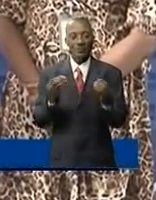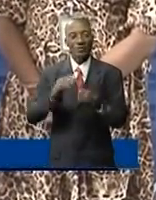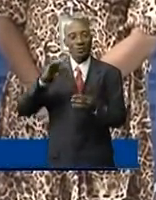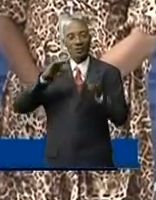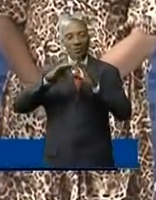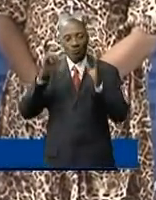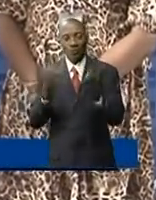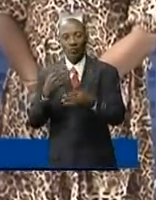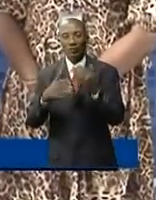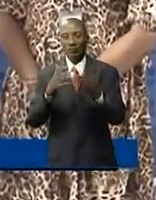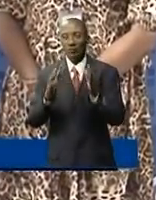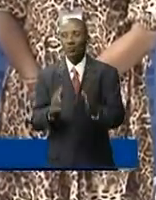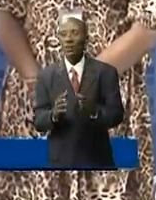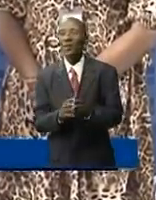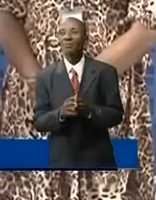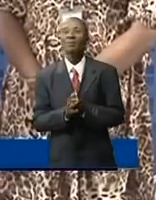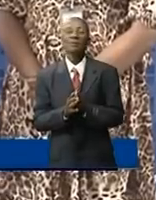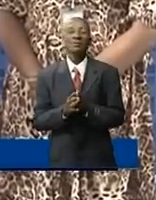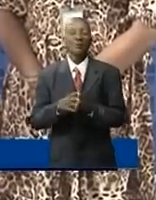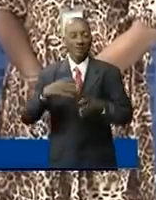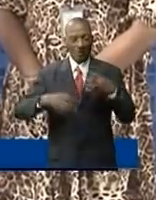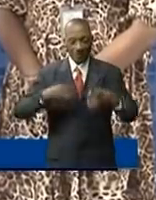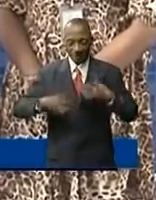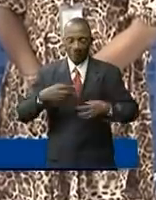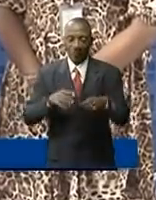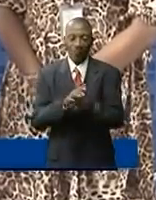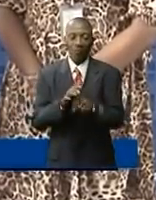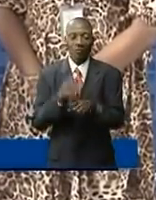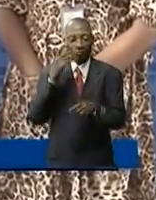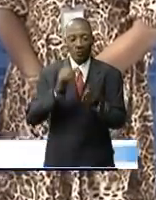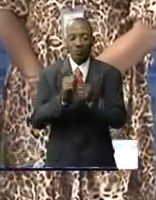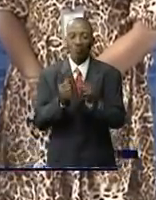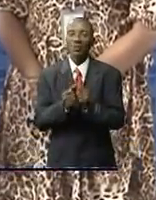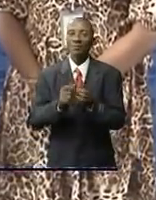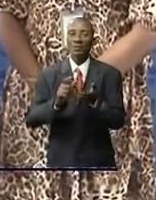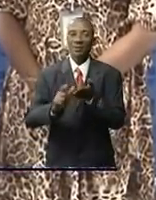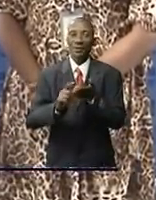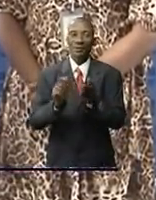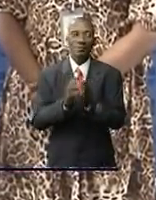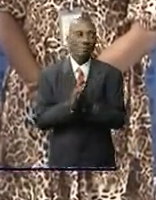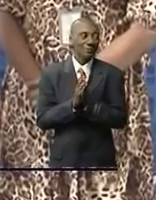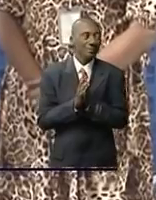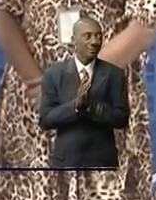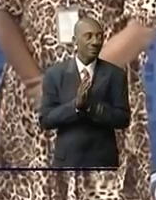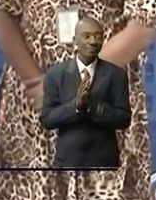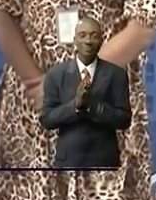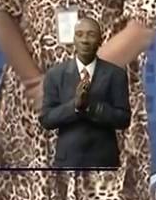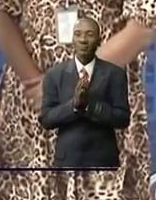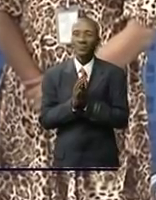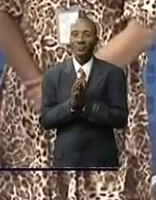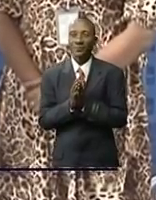métier. Or, quand on parle de DD4, on parle donc d'un enseignement de qualité